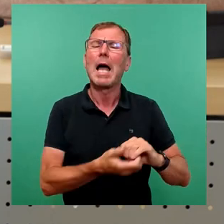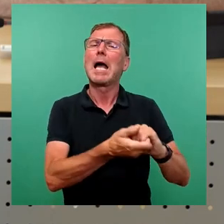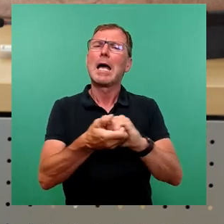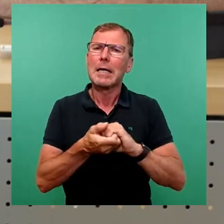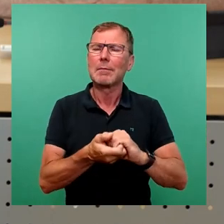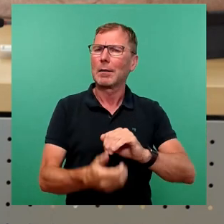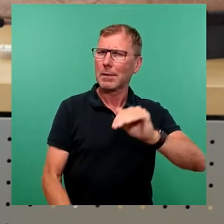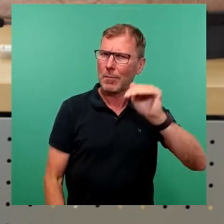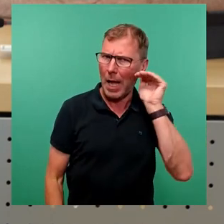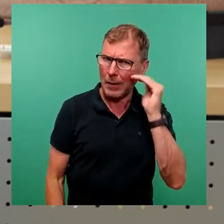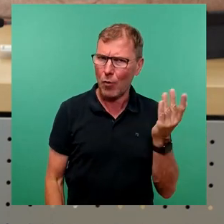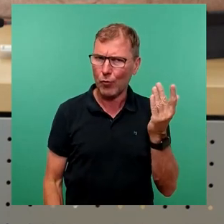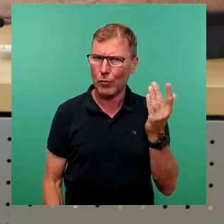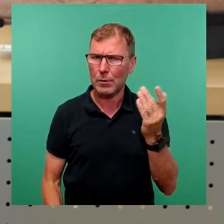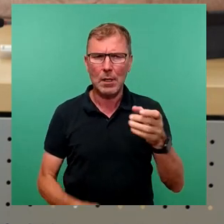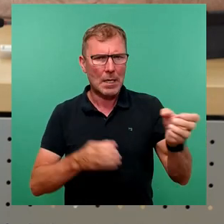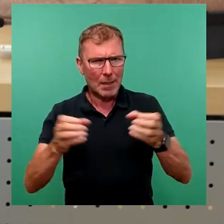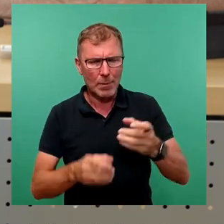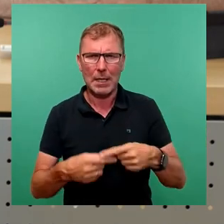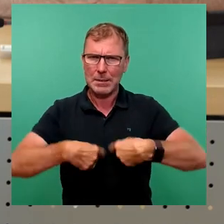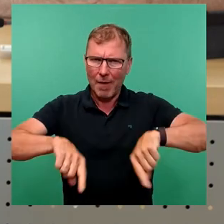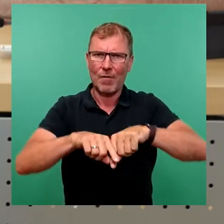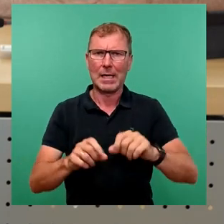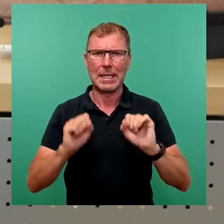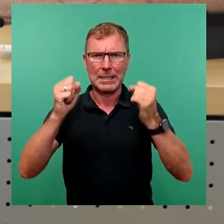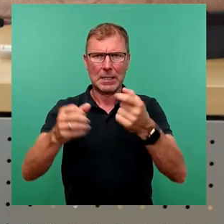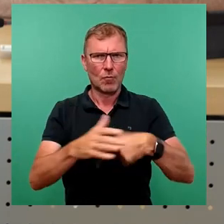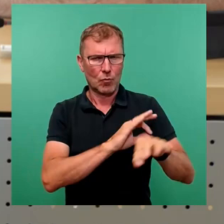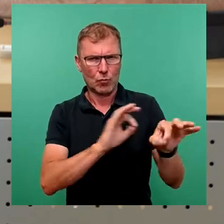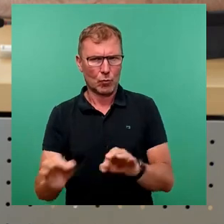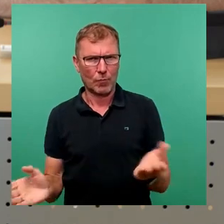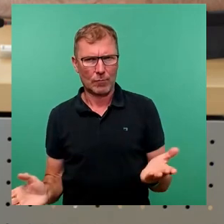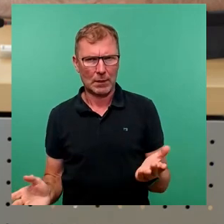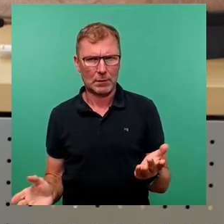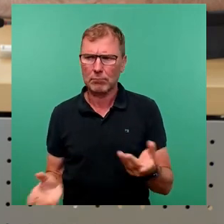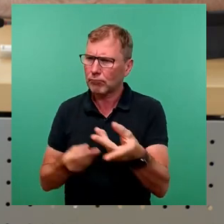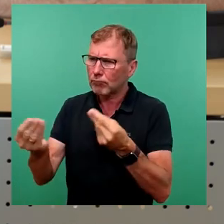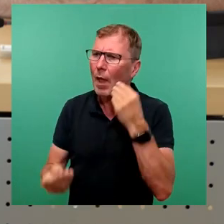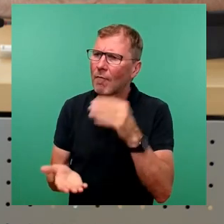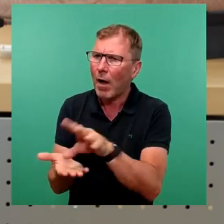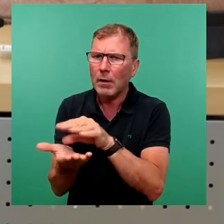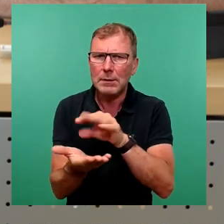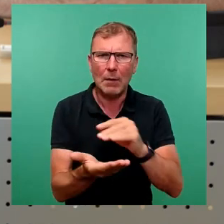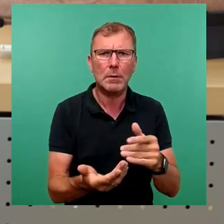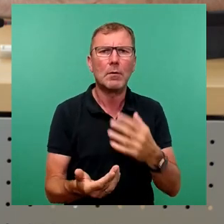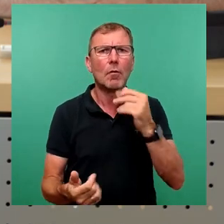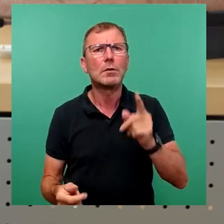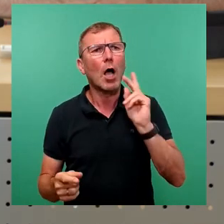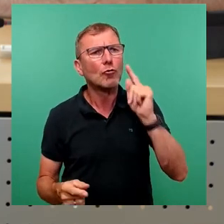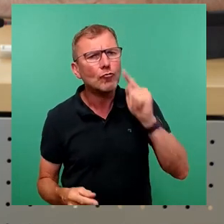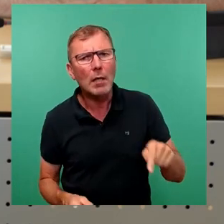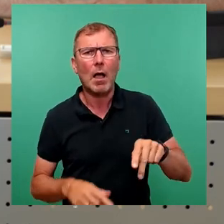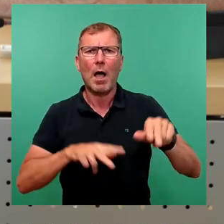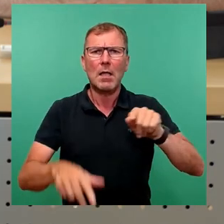Anhörung der beteiligten Vereine und Initiativen durchgeführt werden. Wir wollen, Stadtrat, Verwaltung